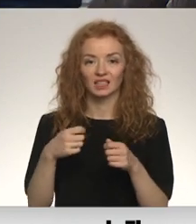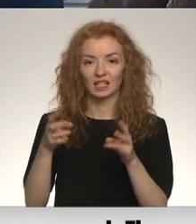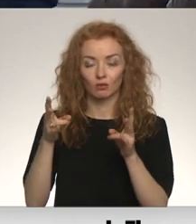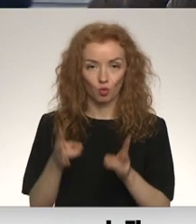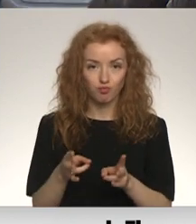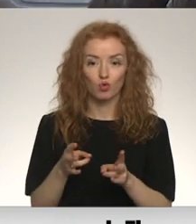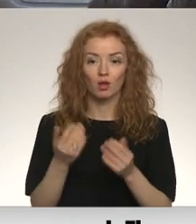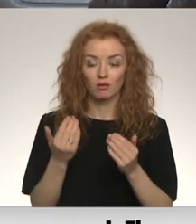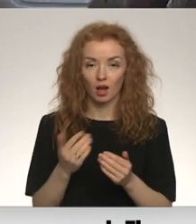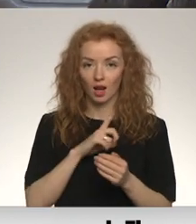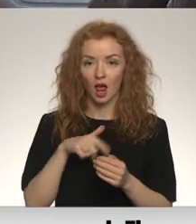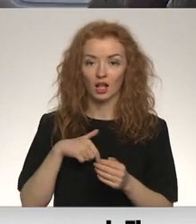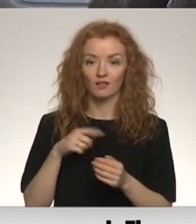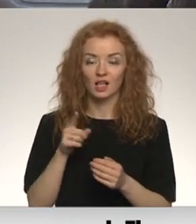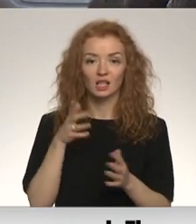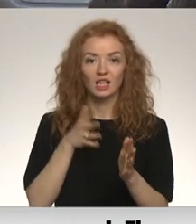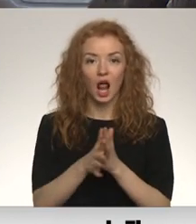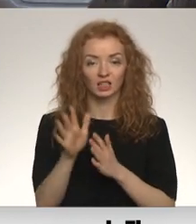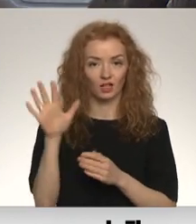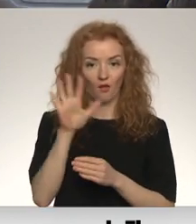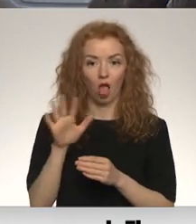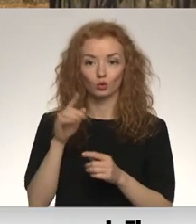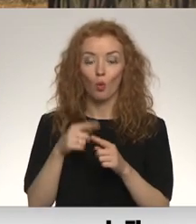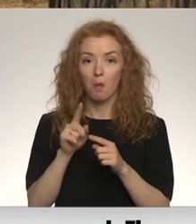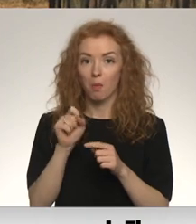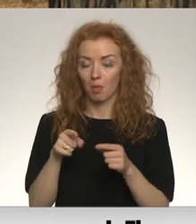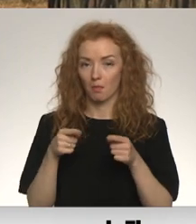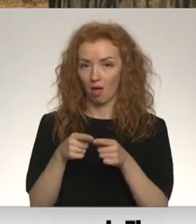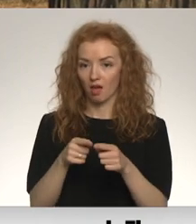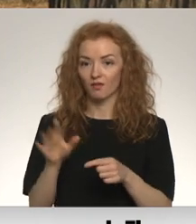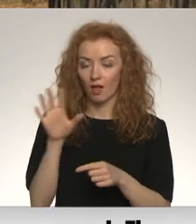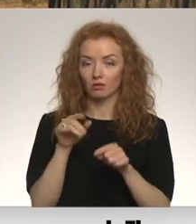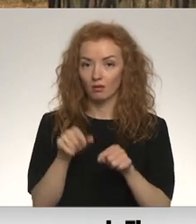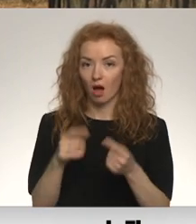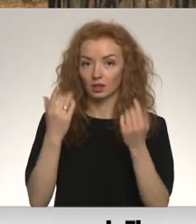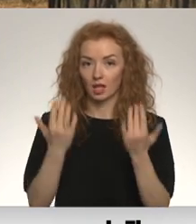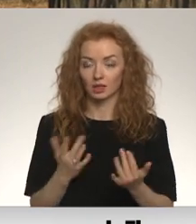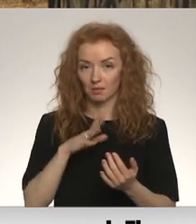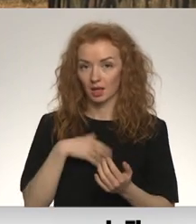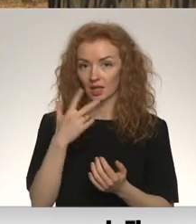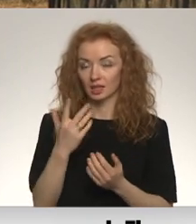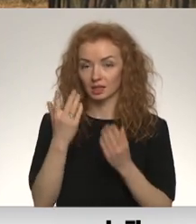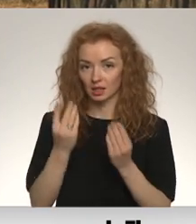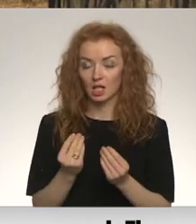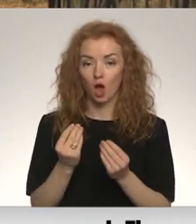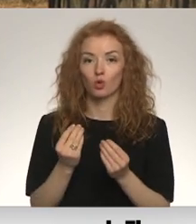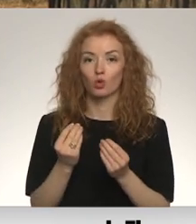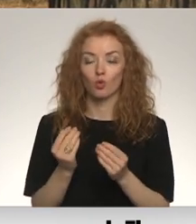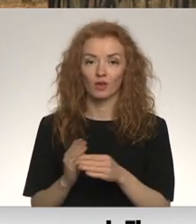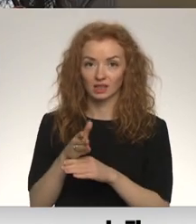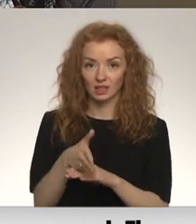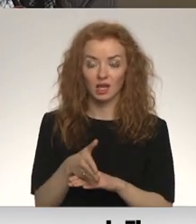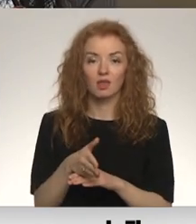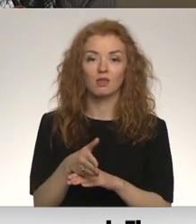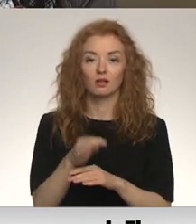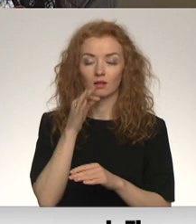Latvijai kļūs par cilvēktizniecības tranzītu valsti un pat mērķa valsti. Šādu secinājumu pēc trīs dienu darba vizītes Latvijā izdarījis ETSO